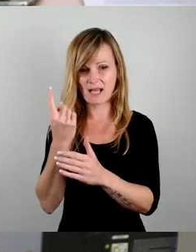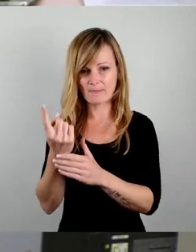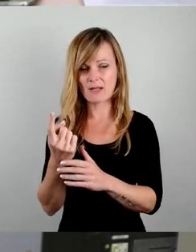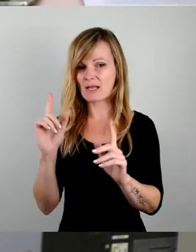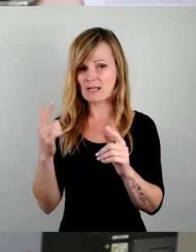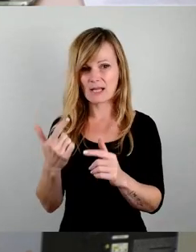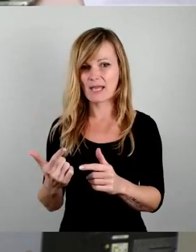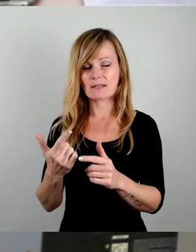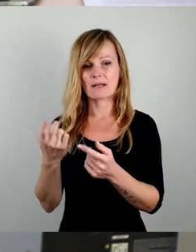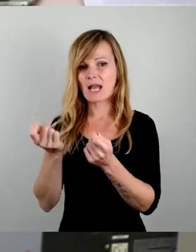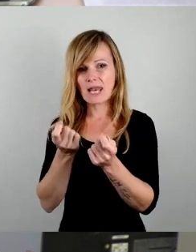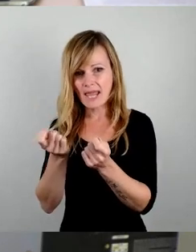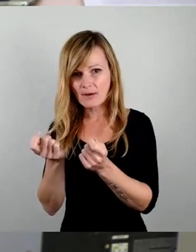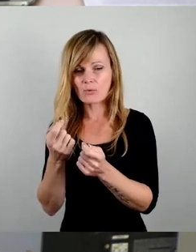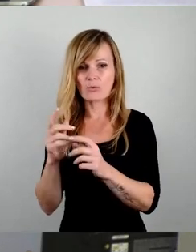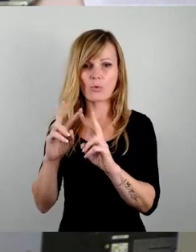verursachergerecht.